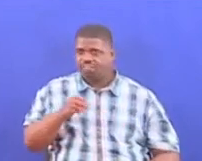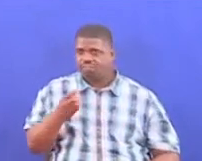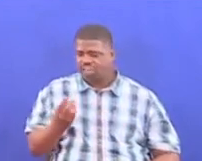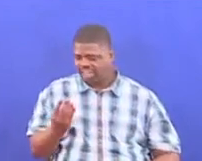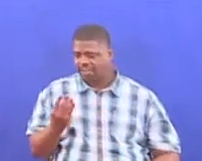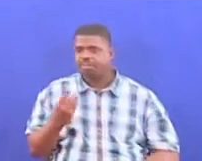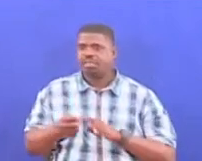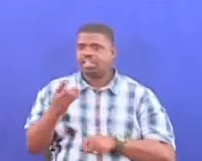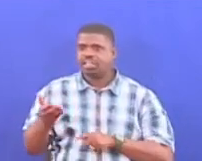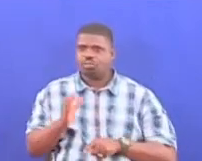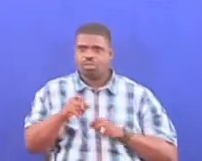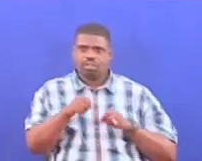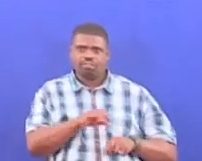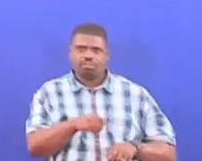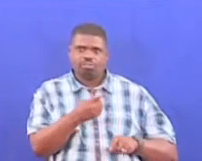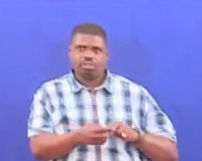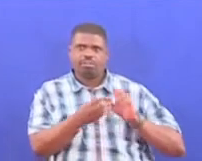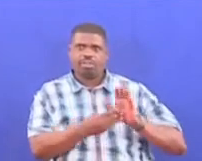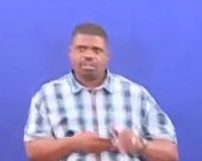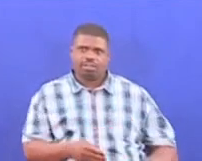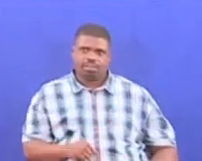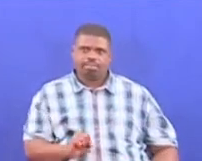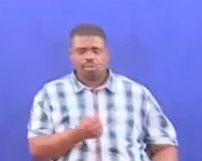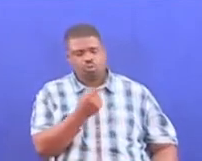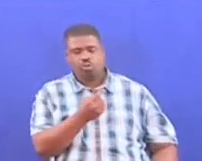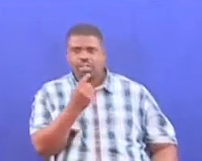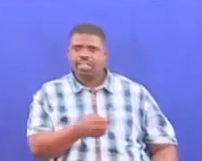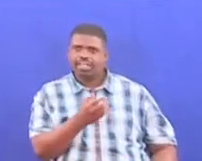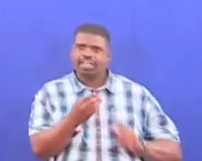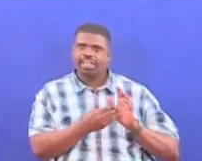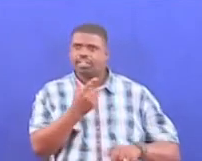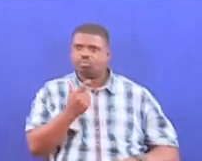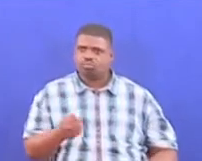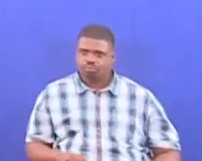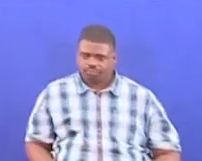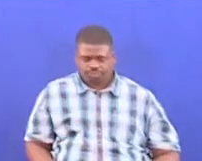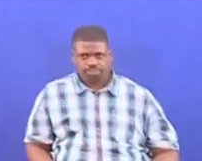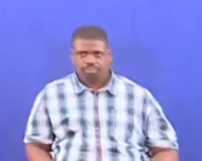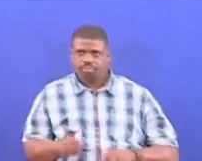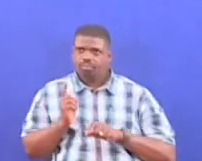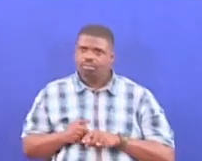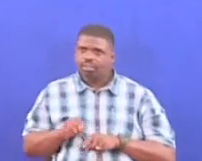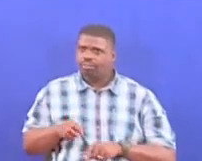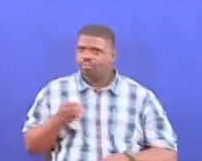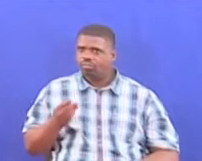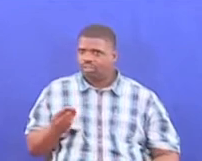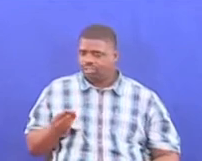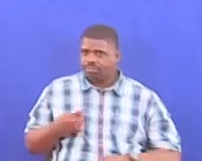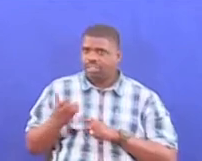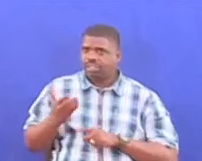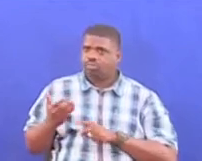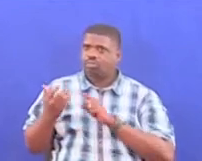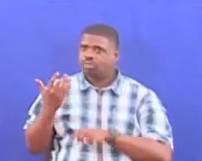Lakini kumwaka huo mzima, mezaisha kadi efu moja na miyanane, milioni moja lakinane tu. Milioni moja lakinane tu. Wakati kadi efune miatano kwa saa,